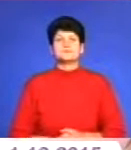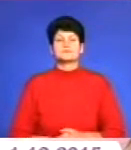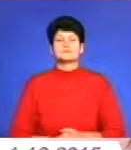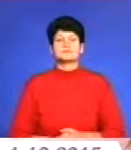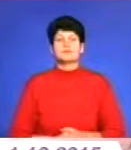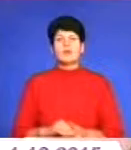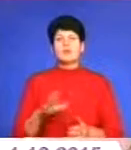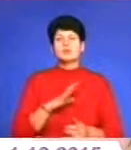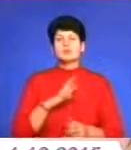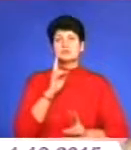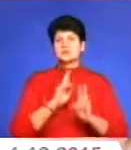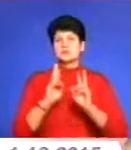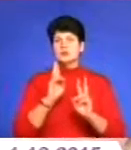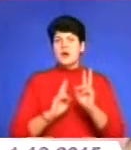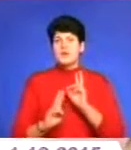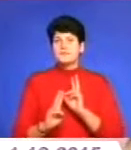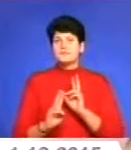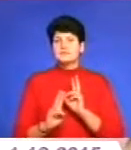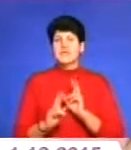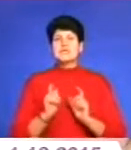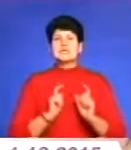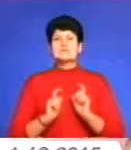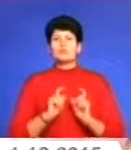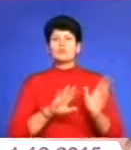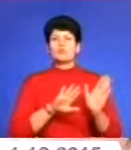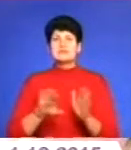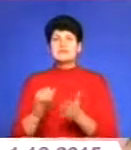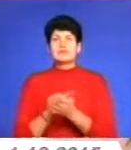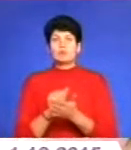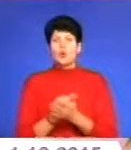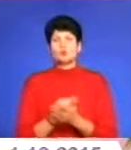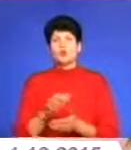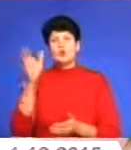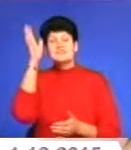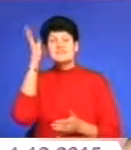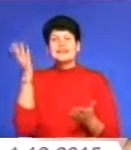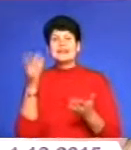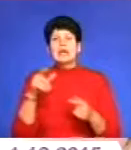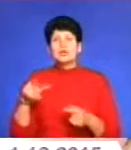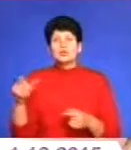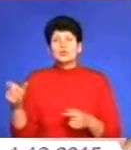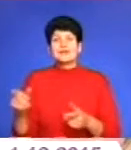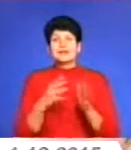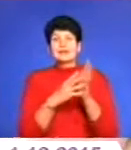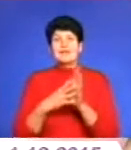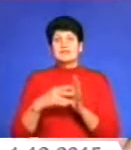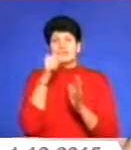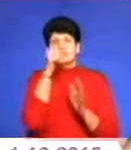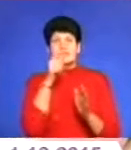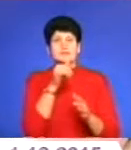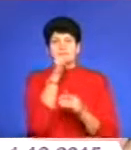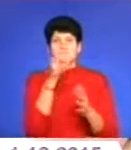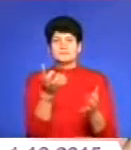поступила скарга з Інституту післядипломної освіти, де люди по 9 місяців не отримували